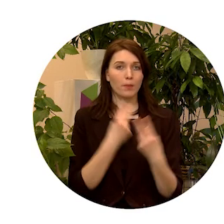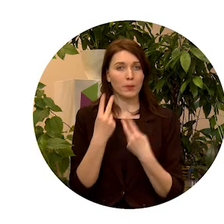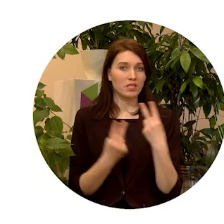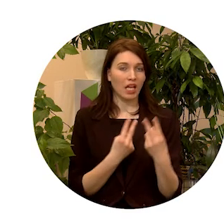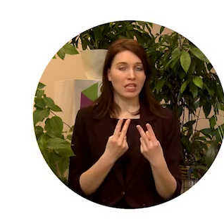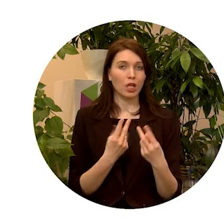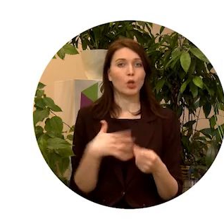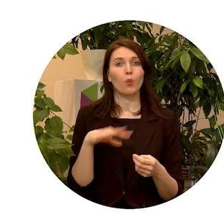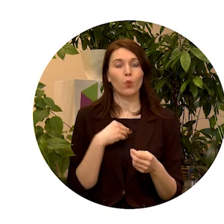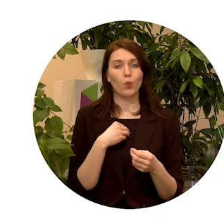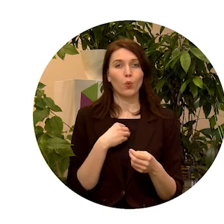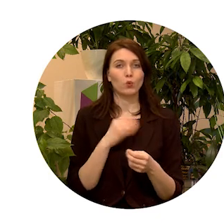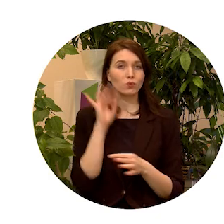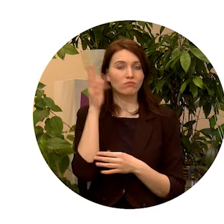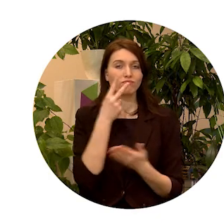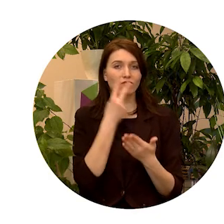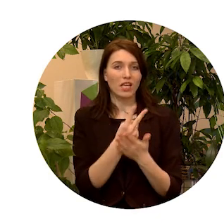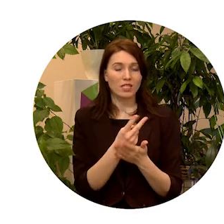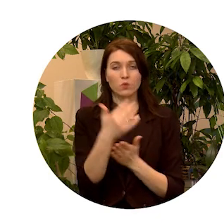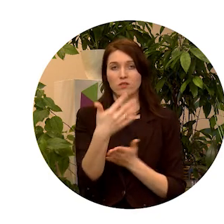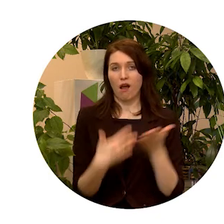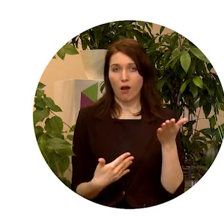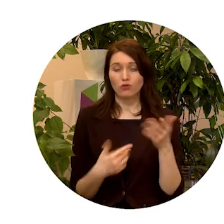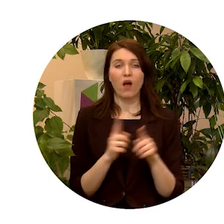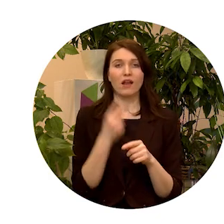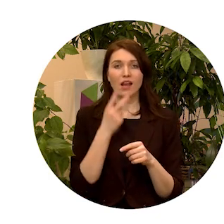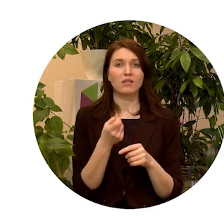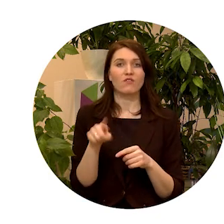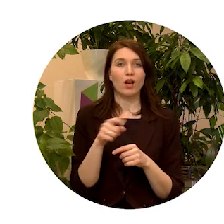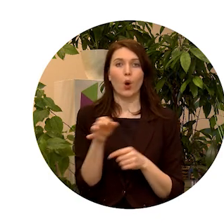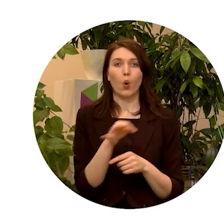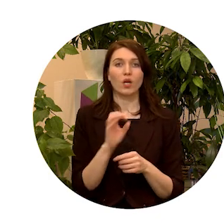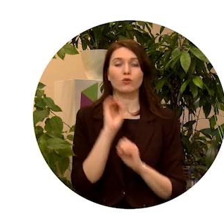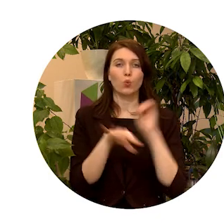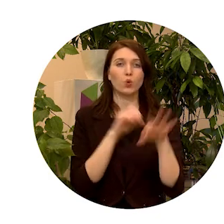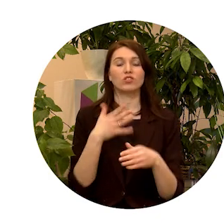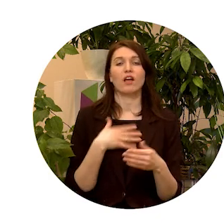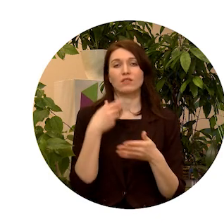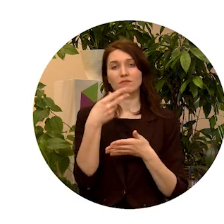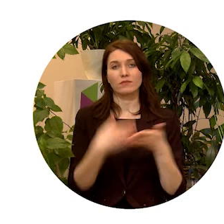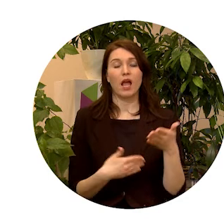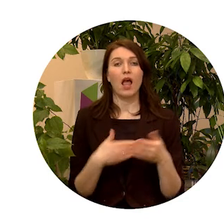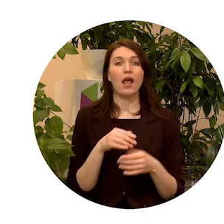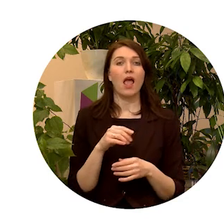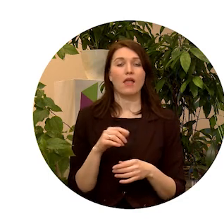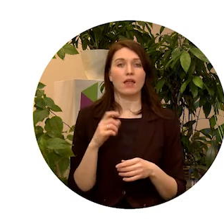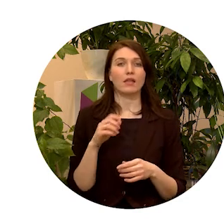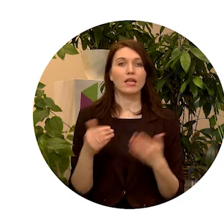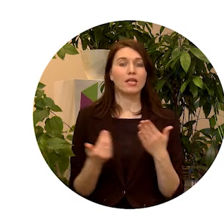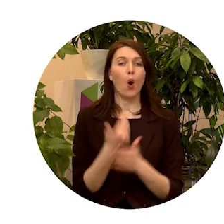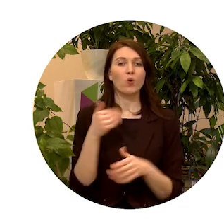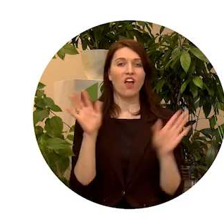mūsu vīziju sarakstu, un kā mēs redzam, tad šeit ir vairākas organizācijas arī iesūtījuši savus vīzijas biedrību jauniem vanagi,